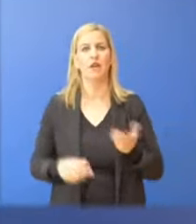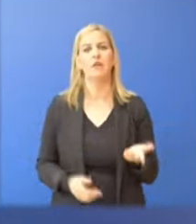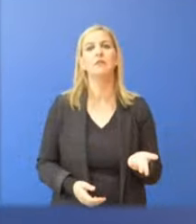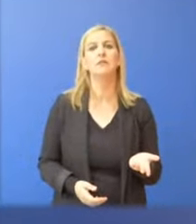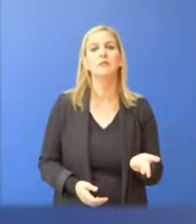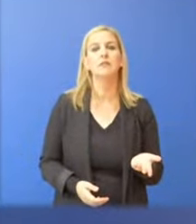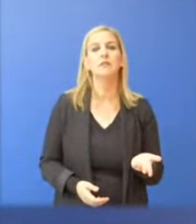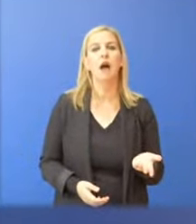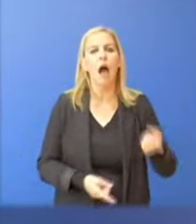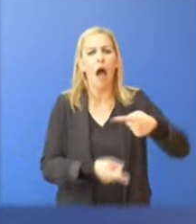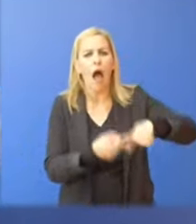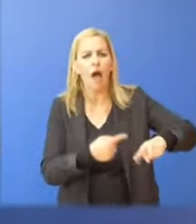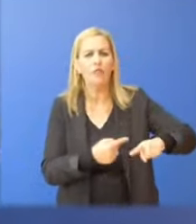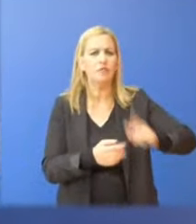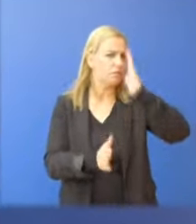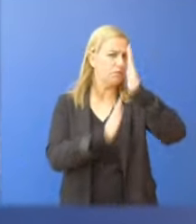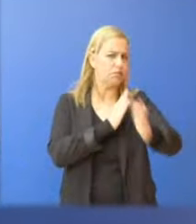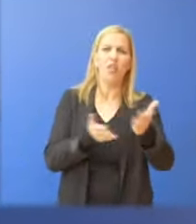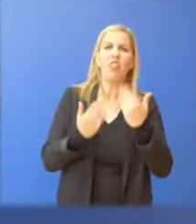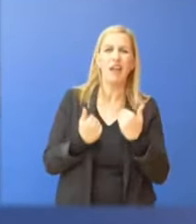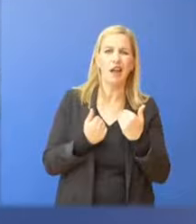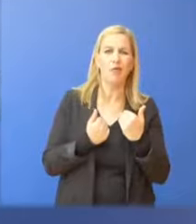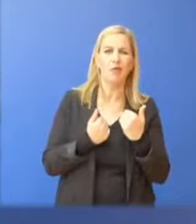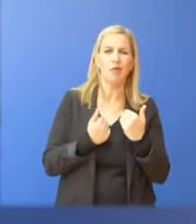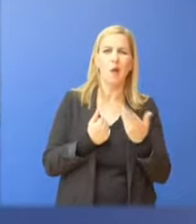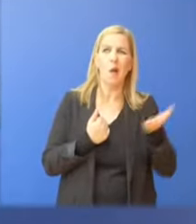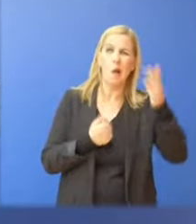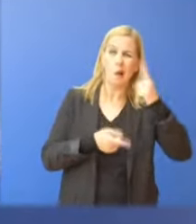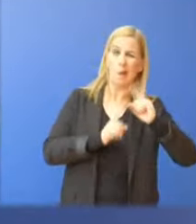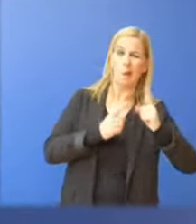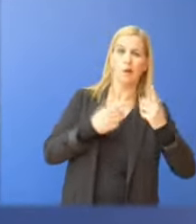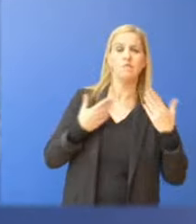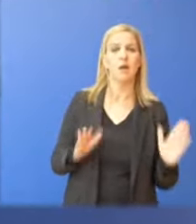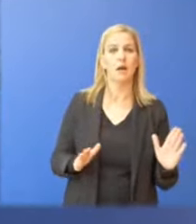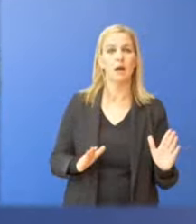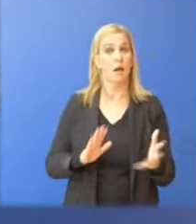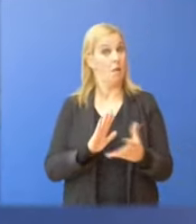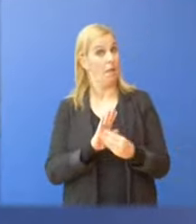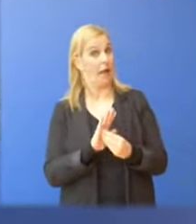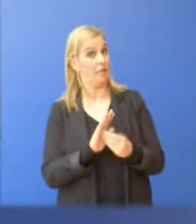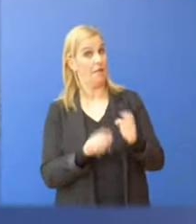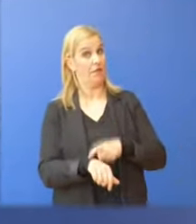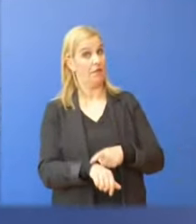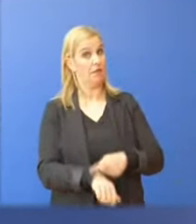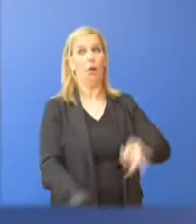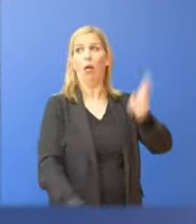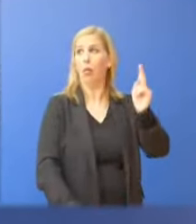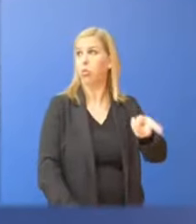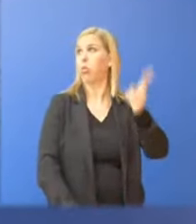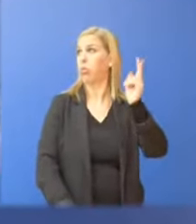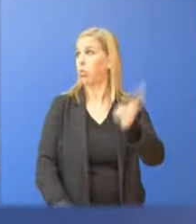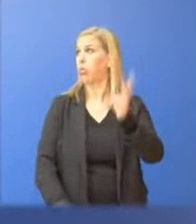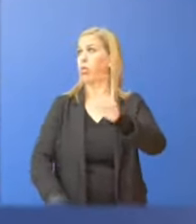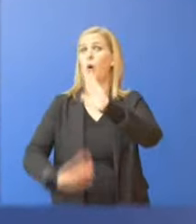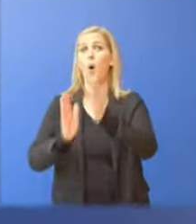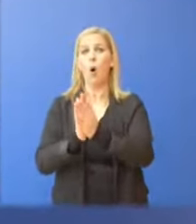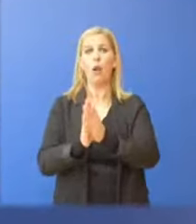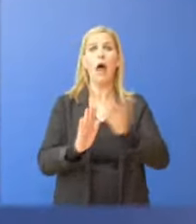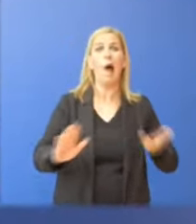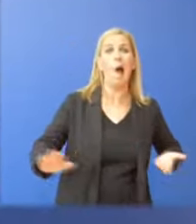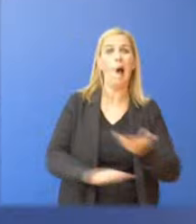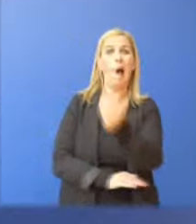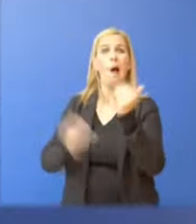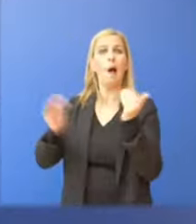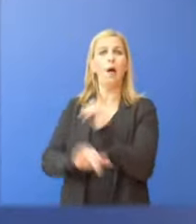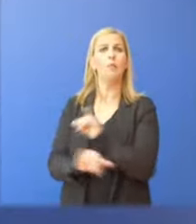και το σε ποιες περιπτώσεις δεν έκαναν πρόταση δυσπιστίας, να έχεις καταγγείλει τους πάντες και τα πάντα για αυτή την κυβέρνηση και πόσο γρήγορα κανάς άλλες